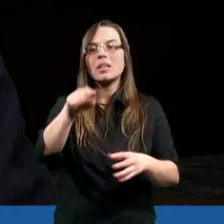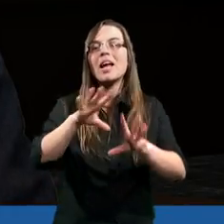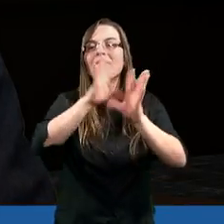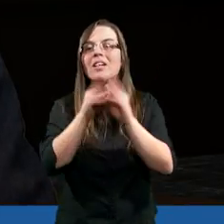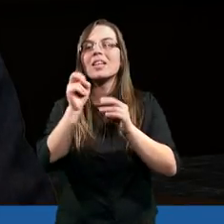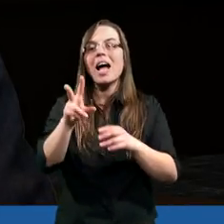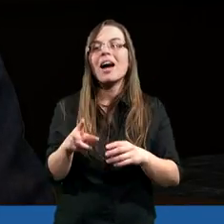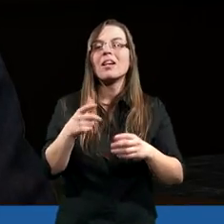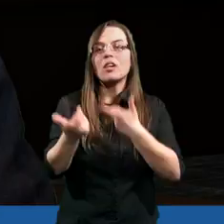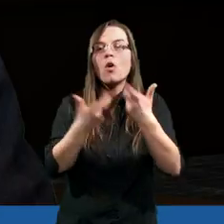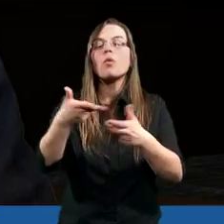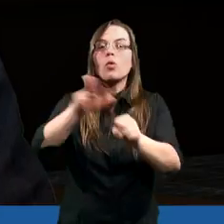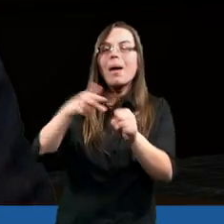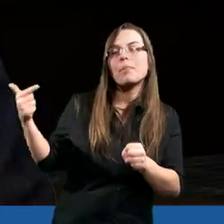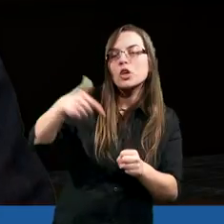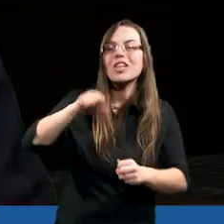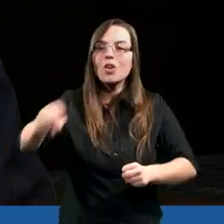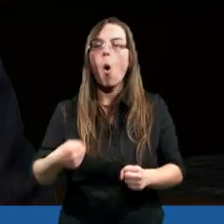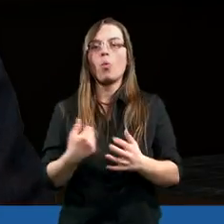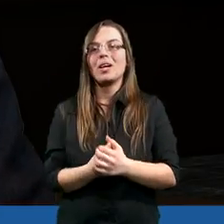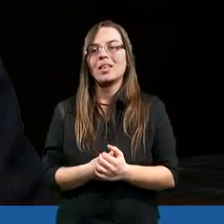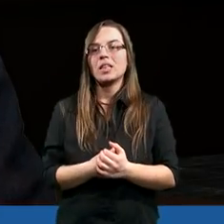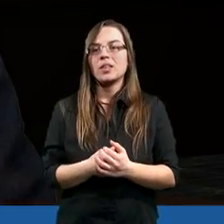Wszelkie kataklizmy, które przyjdą,